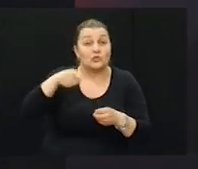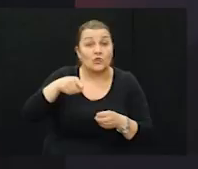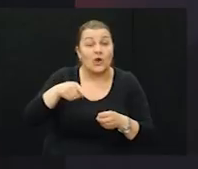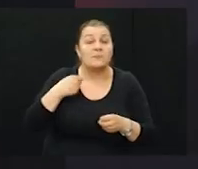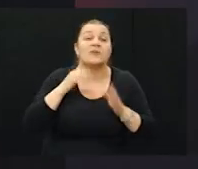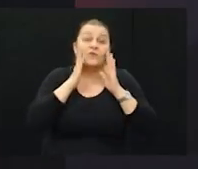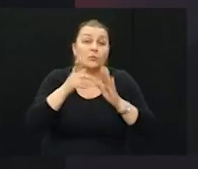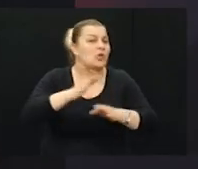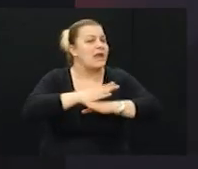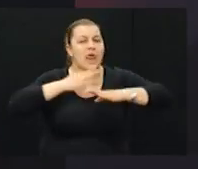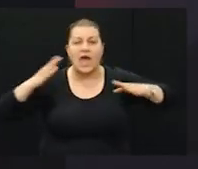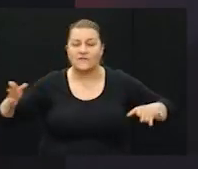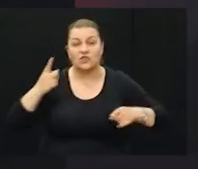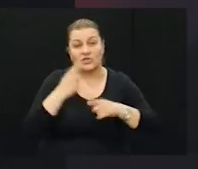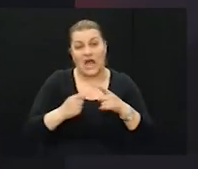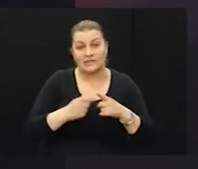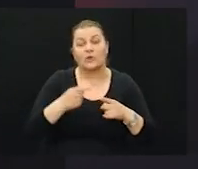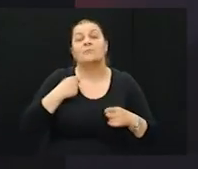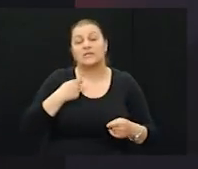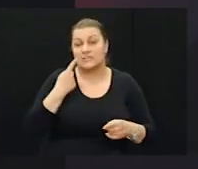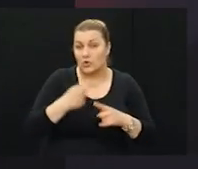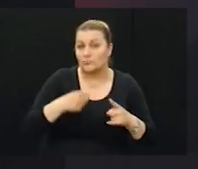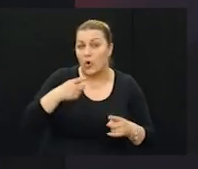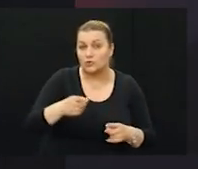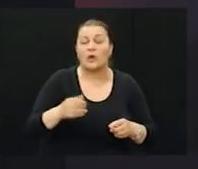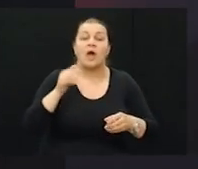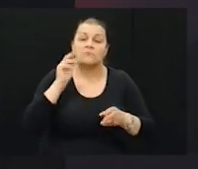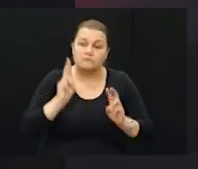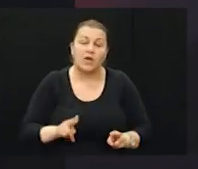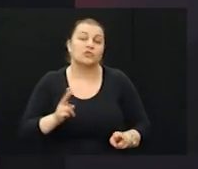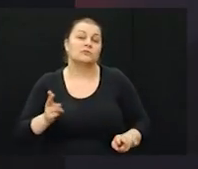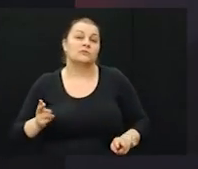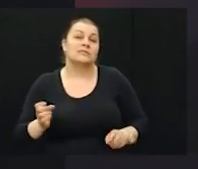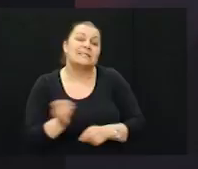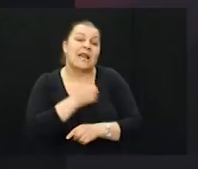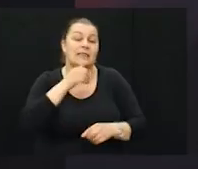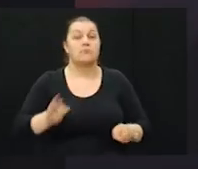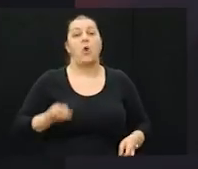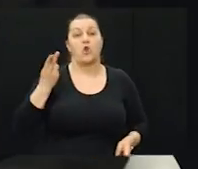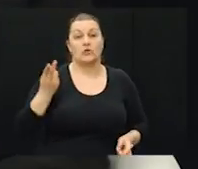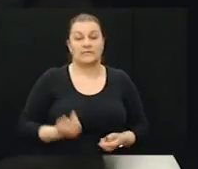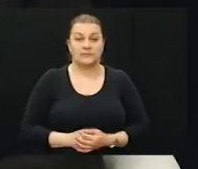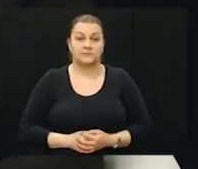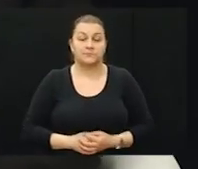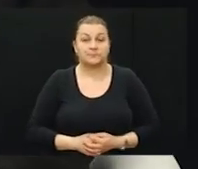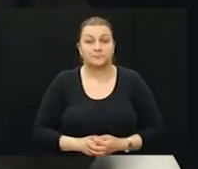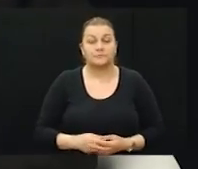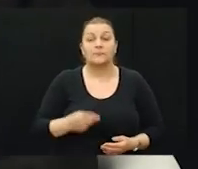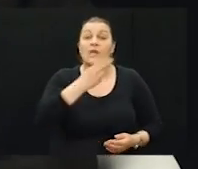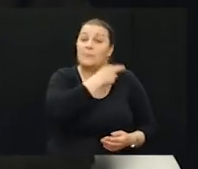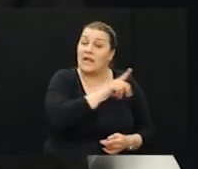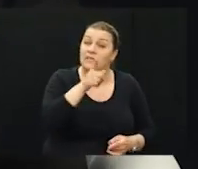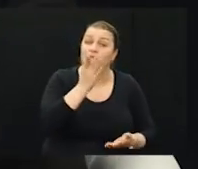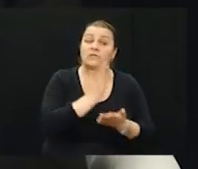da je to najveći razlog, najbolji i mi smo zbog toga upravo sretni i ponosni. Da, brigadir, moram vas to